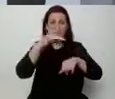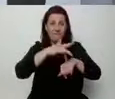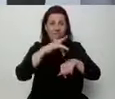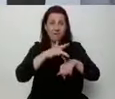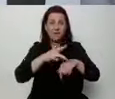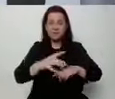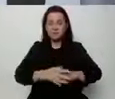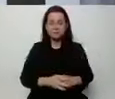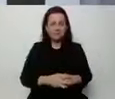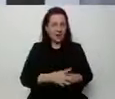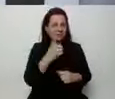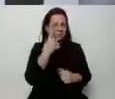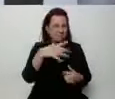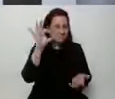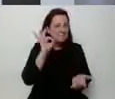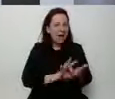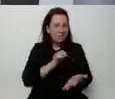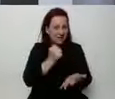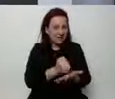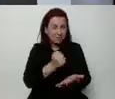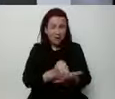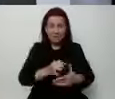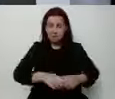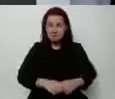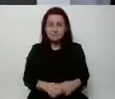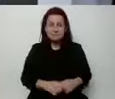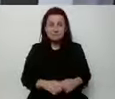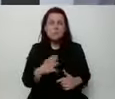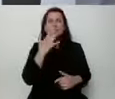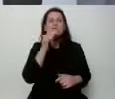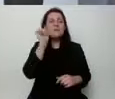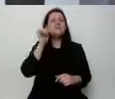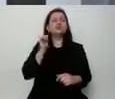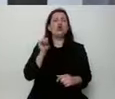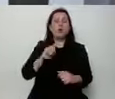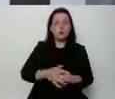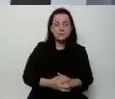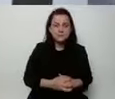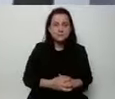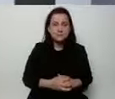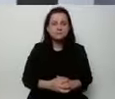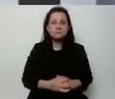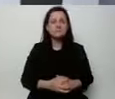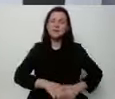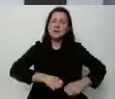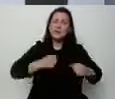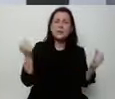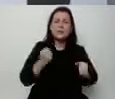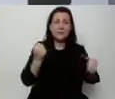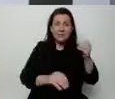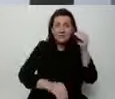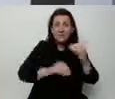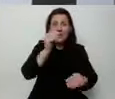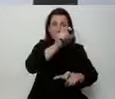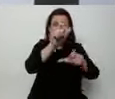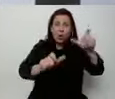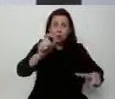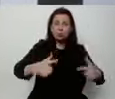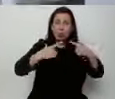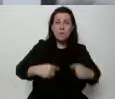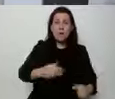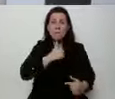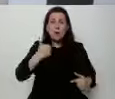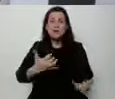ale jedno jest pewne. Dokładnie to samo, co mówiłem wczoraj, a mianowicie olbrzymia większość Polek i Polaków chce